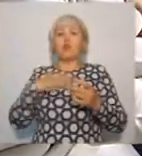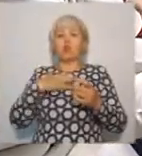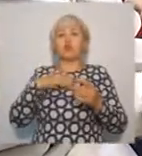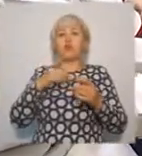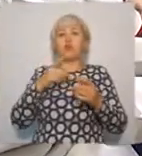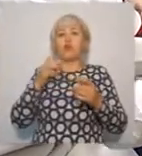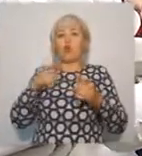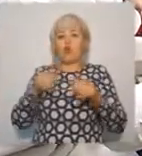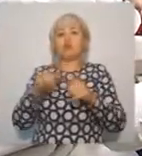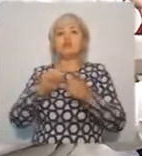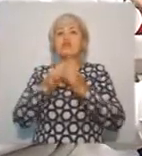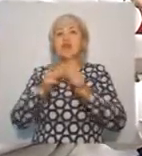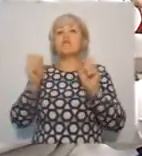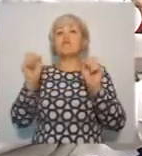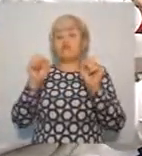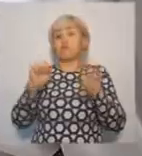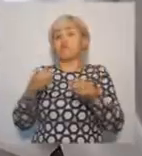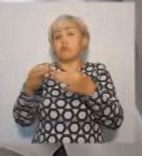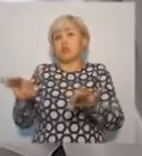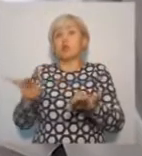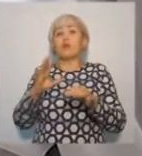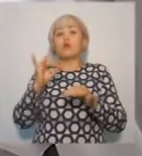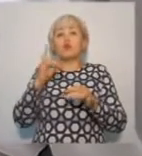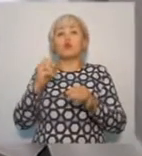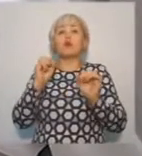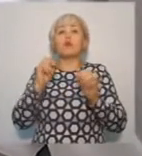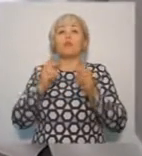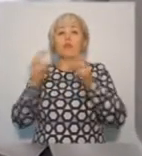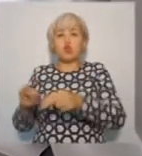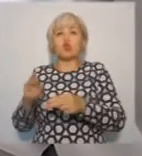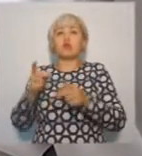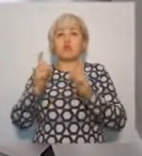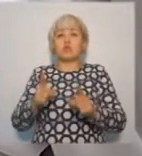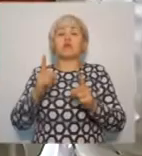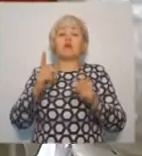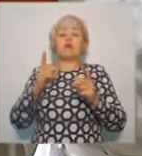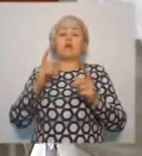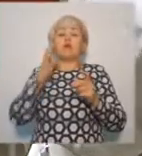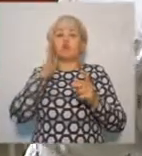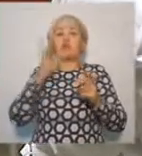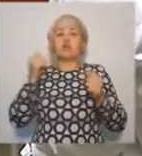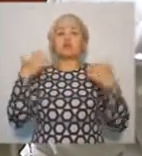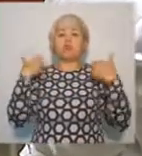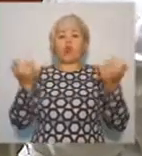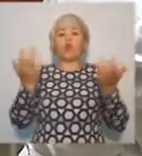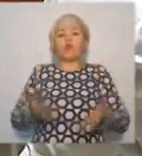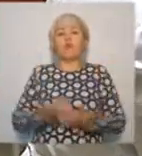помощь иногородним и иностранным гражданам в нашем округе станет доступной, а в Югру будут приезжать действительно за здоровьем.